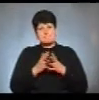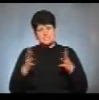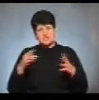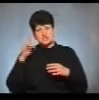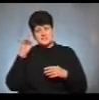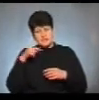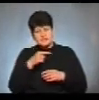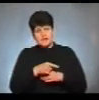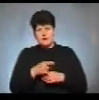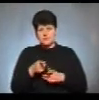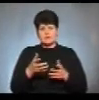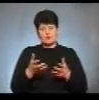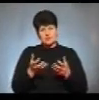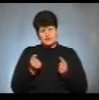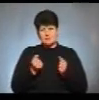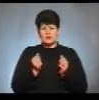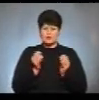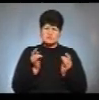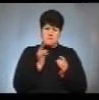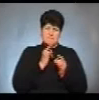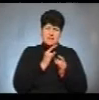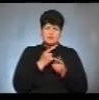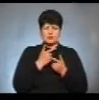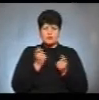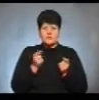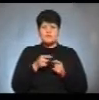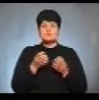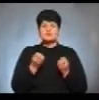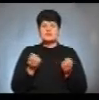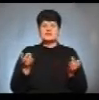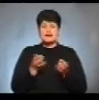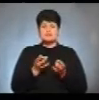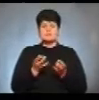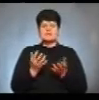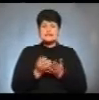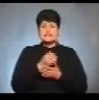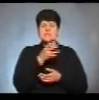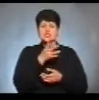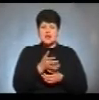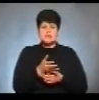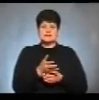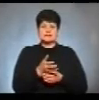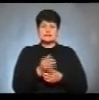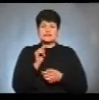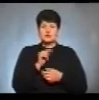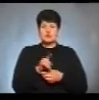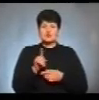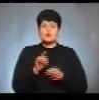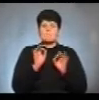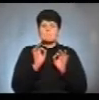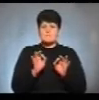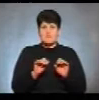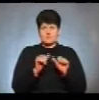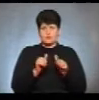вони утримують якусь маленьку інформацію, їм ще треба знайти час, щоб її правильно